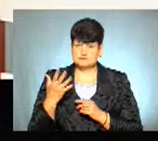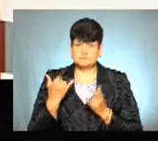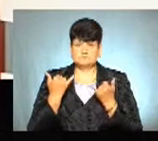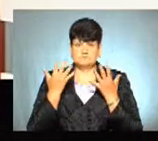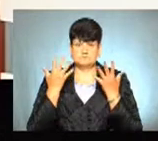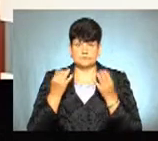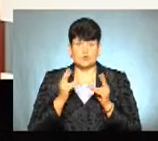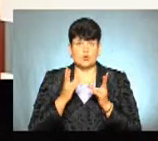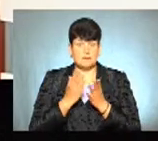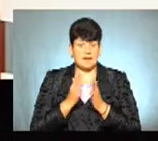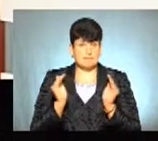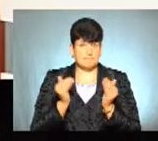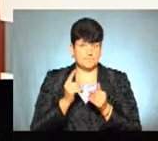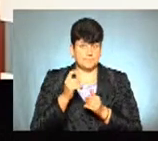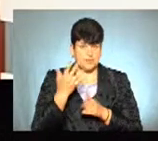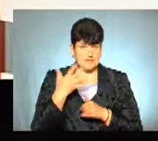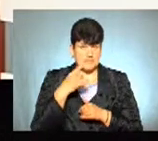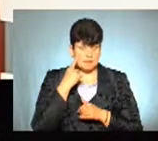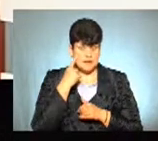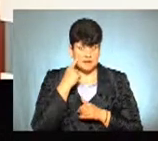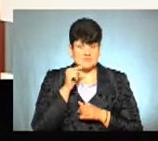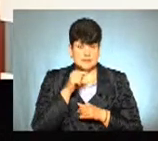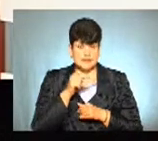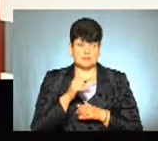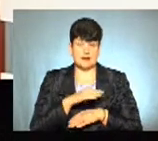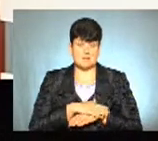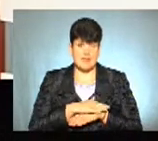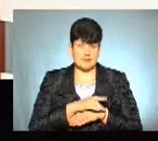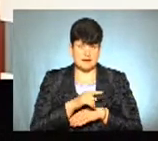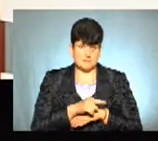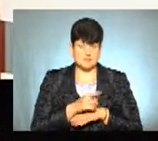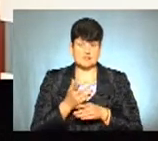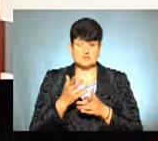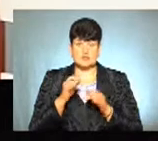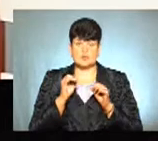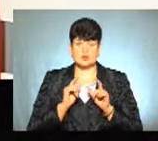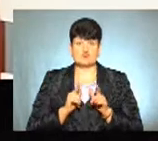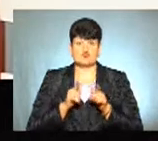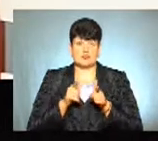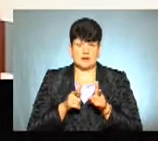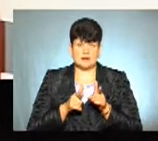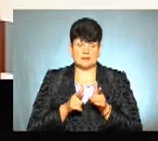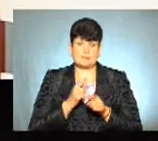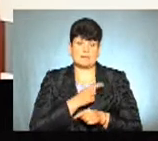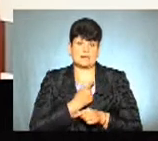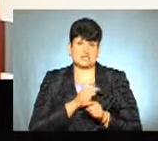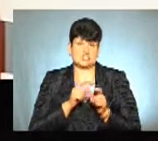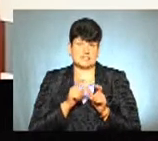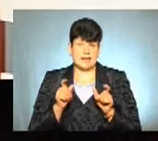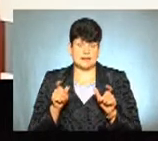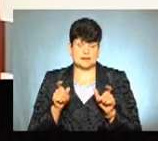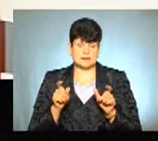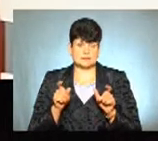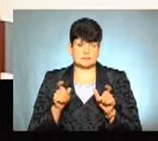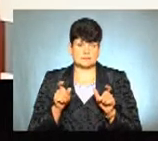час, хто має нижче 150 балів з тих предметів, за якими можна вступати у медичні навчальні заклади,